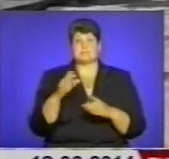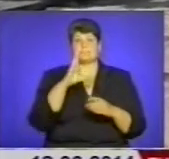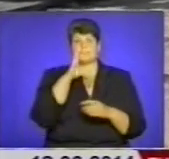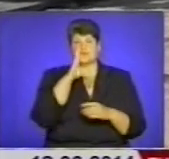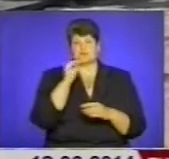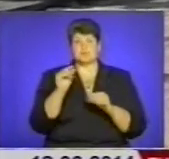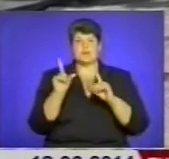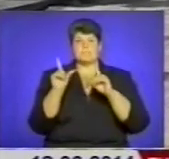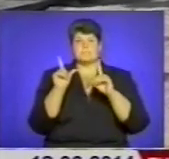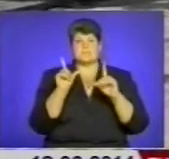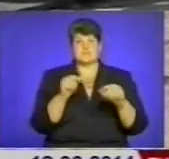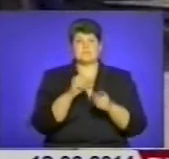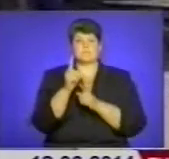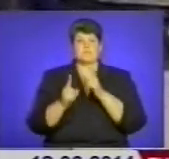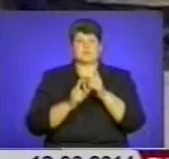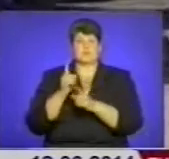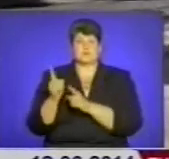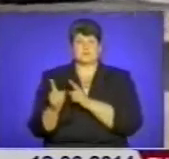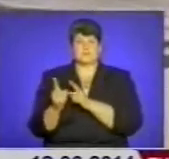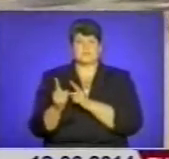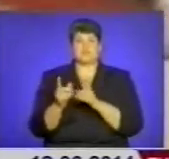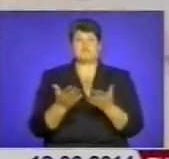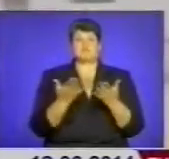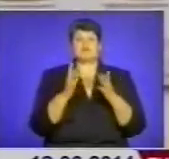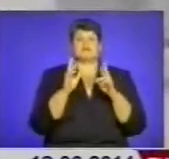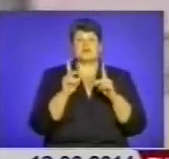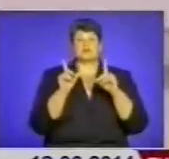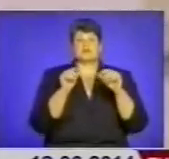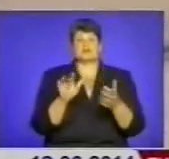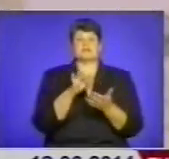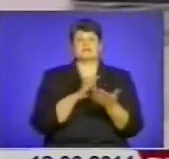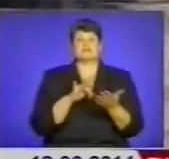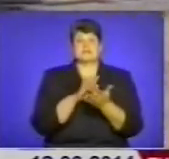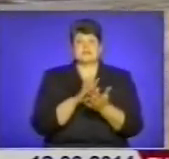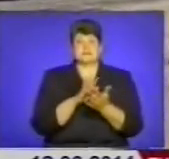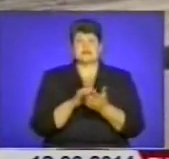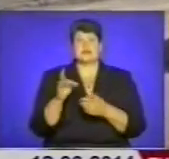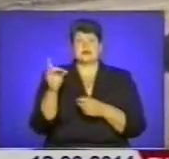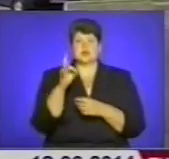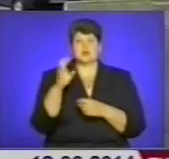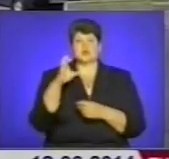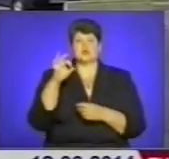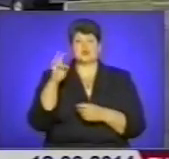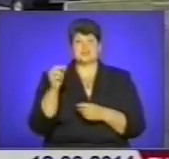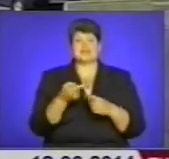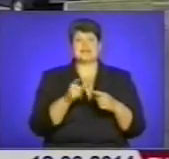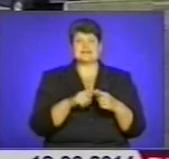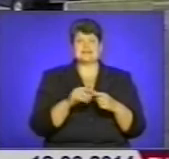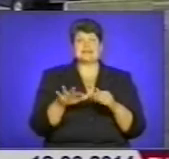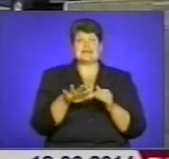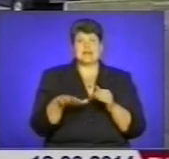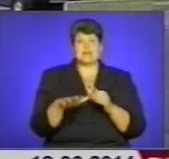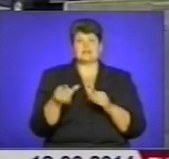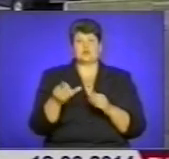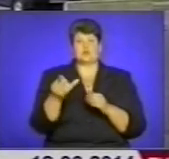громадського транспорту змінена. З'ясуємо, як дістатися до центру та до району Сонячний. На цій ділянці дороги одну